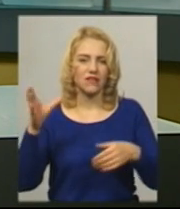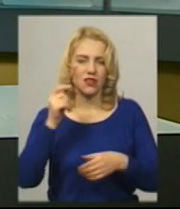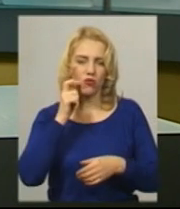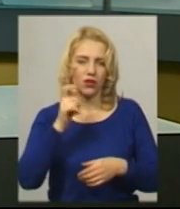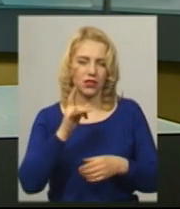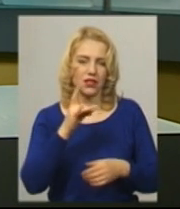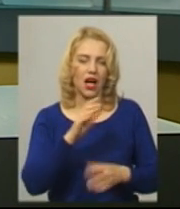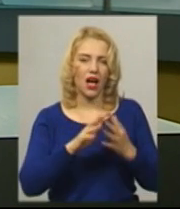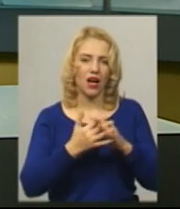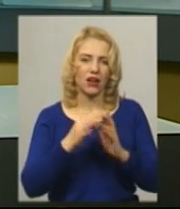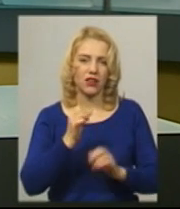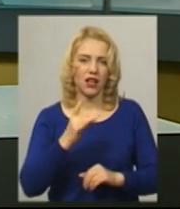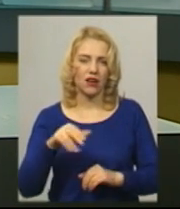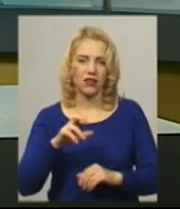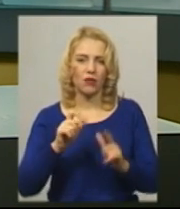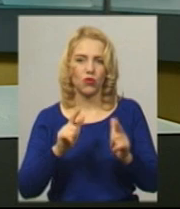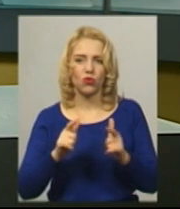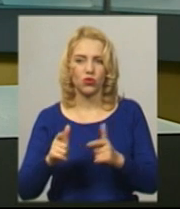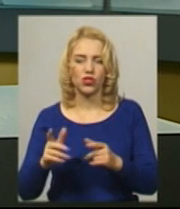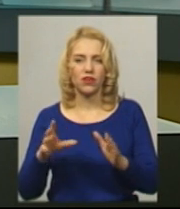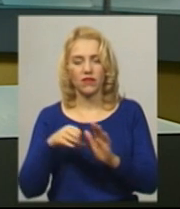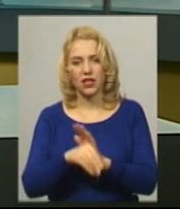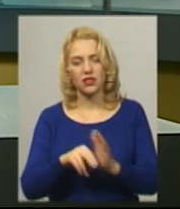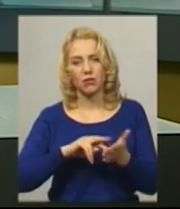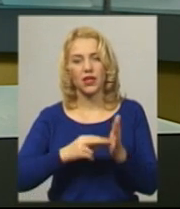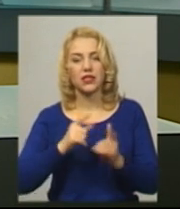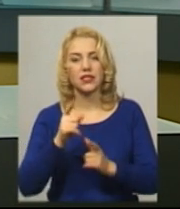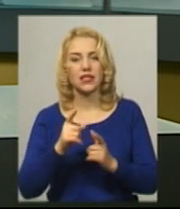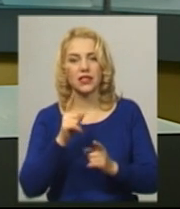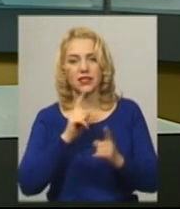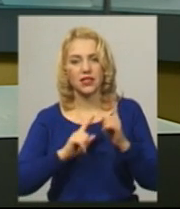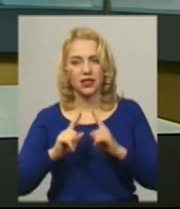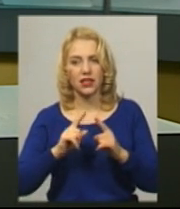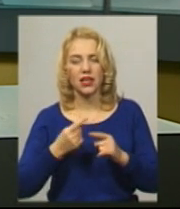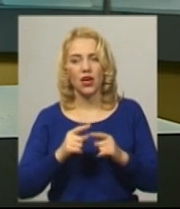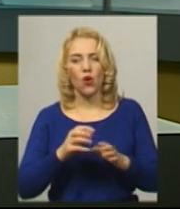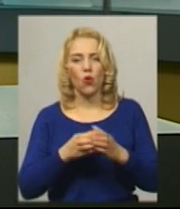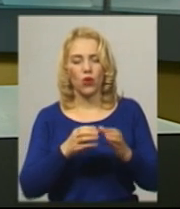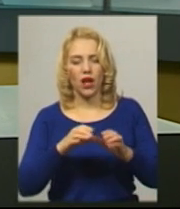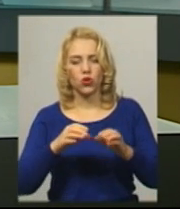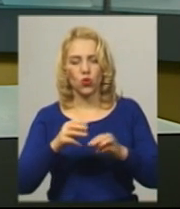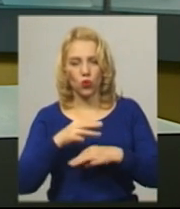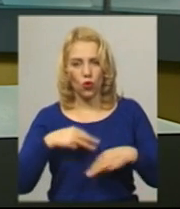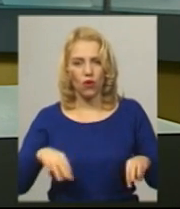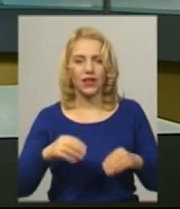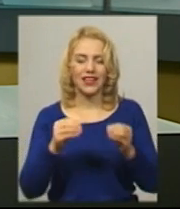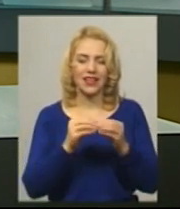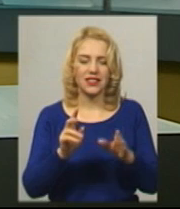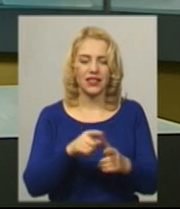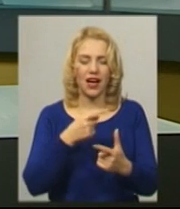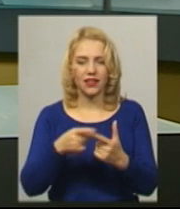Погоджувальна рада парламенту вчора ж внесла до плану засідань на цей тиждень урядовий та 10 альтернативних законопроєктів про